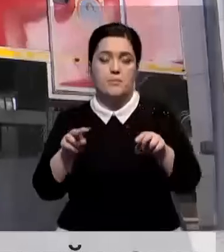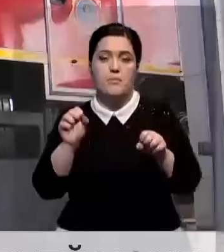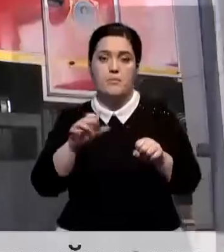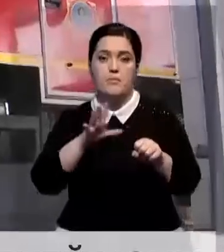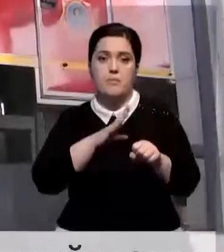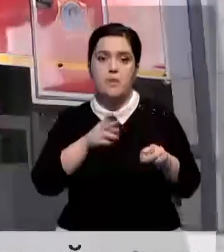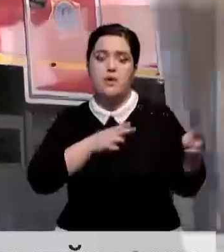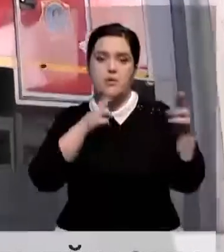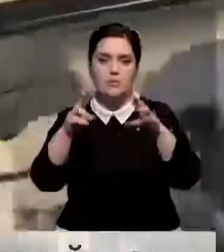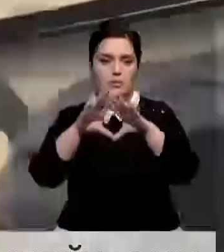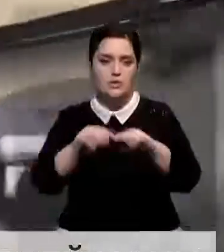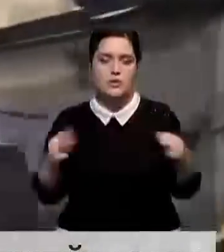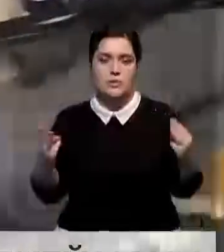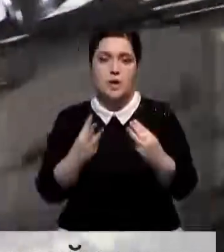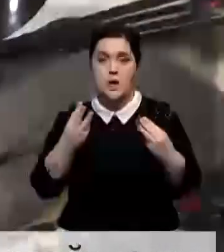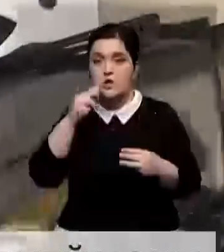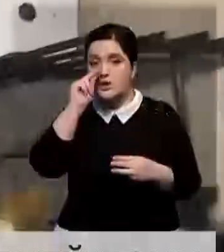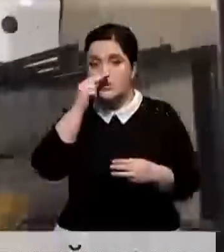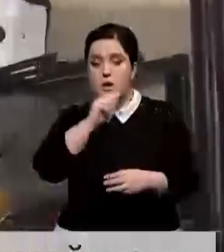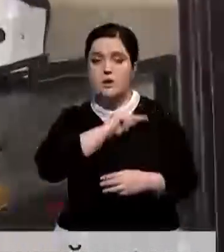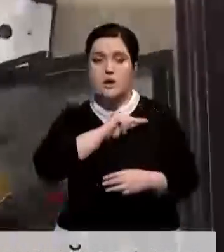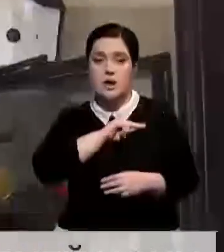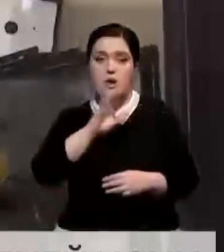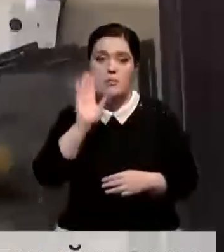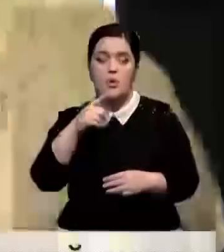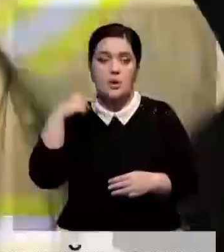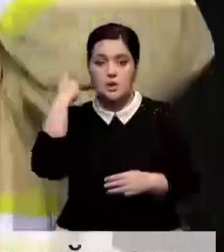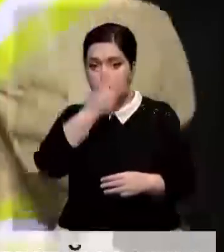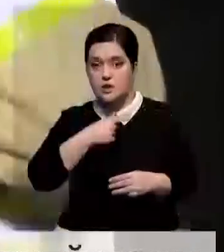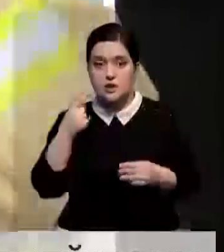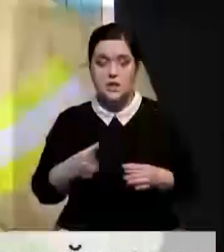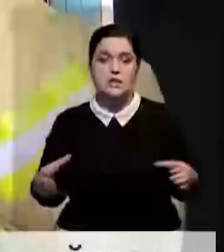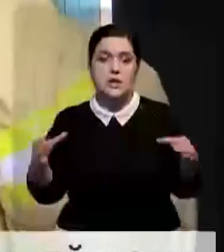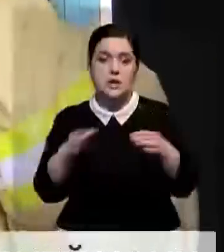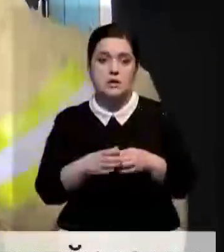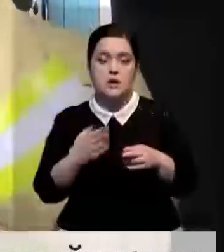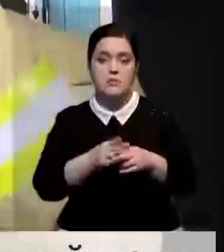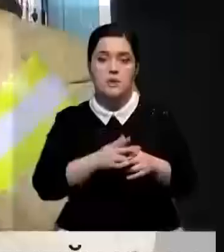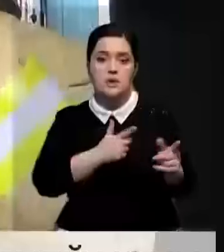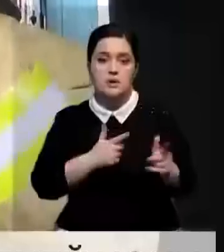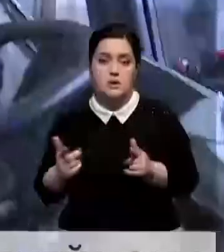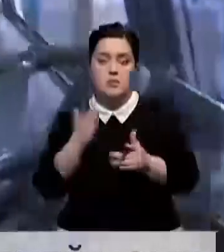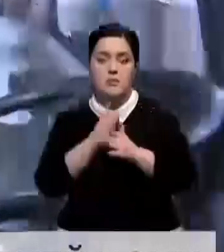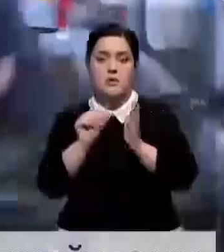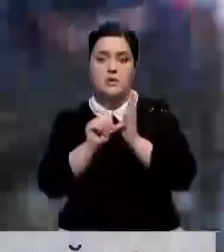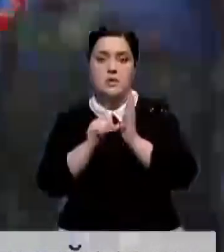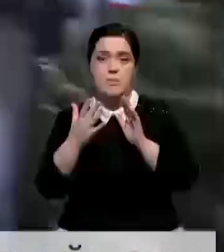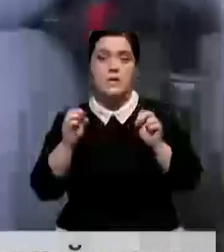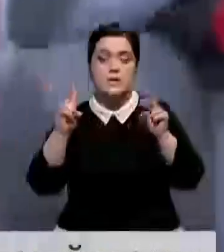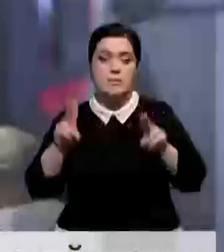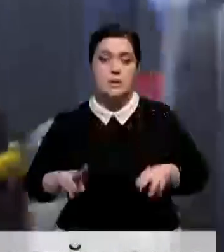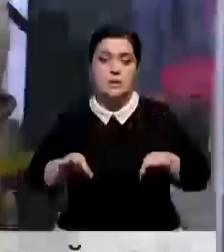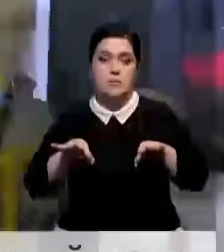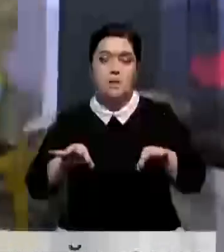ехать тушить возгорание. В Шимкенте на работу выйдет весь личный состав. В боевой готовности находятся 65 спецмашин.